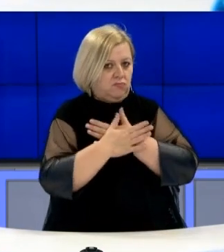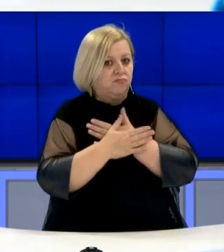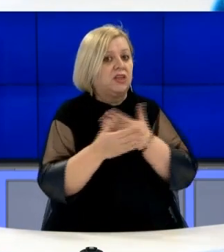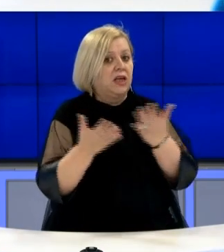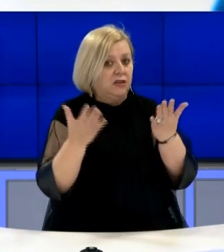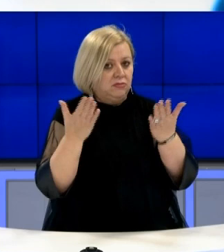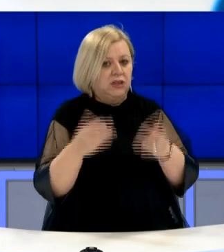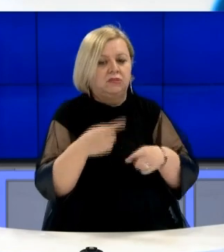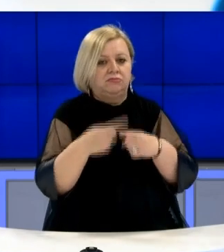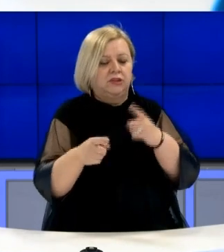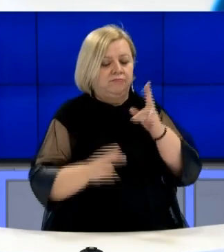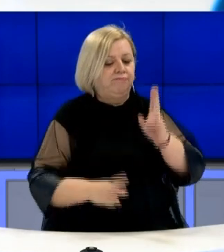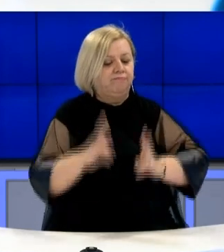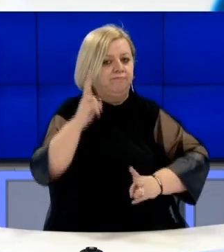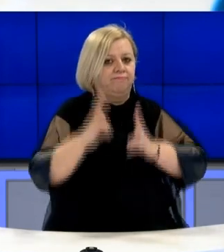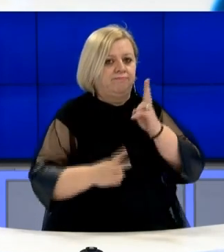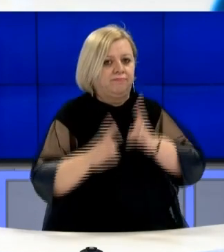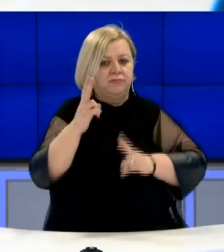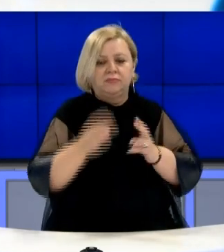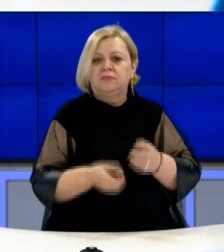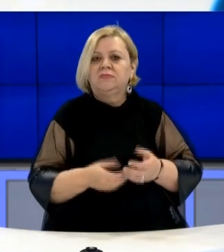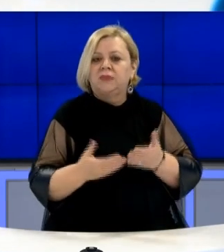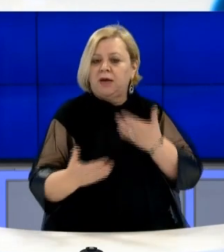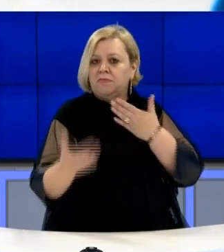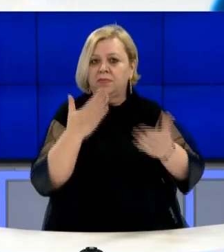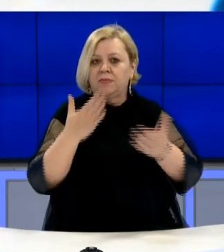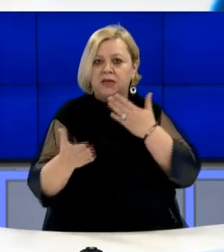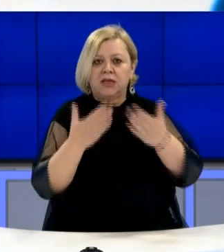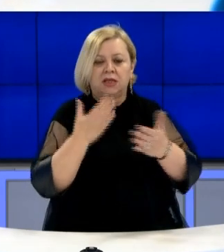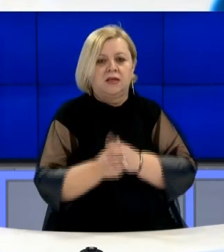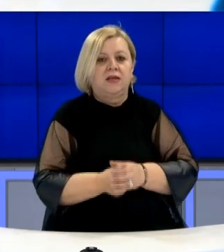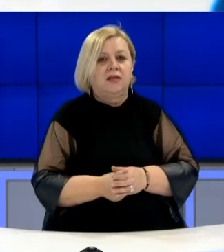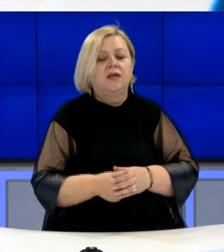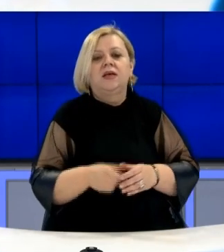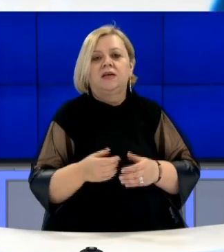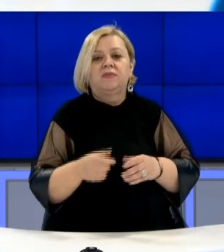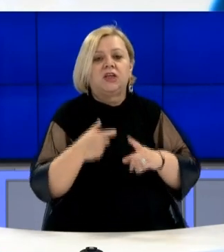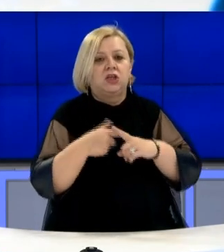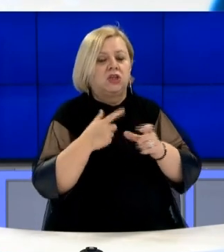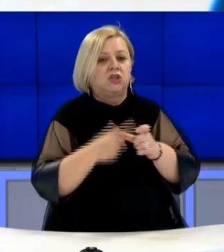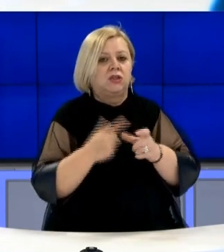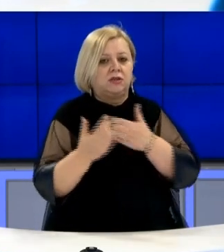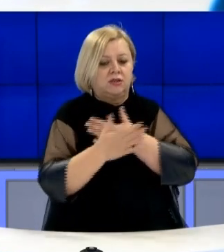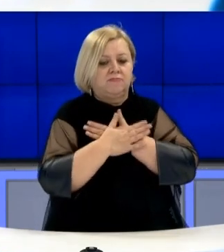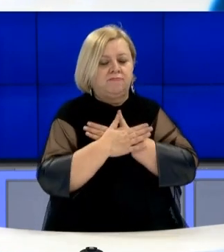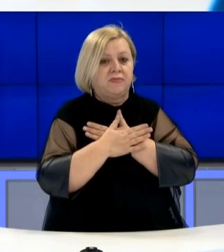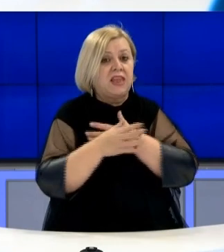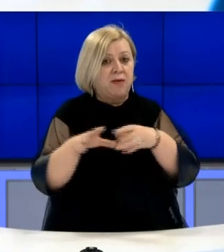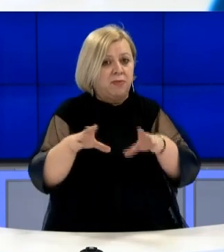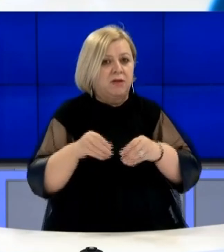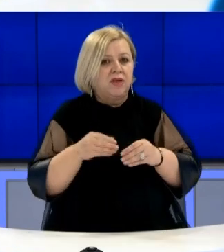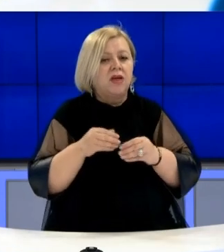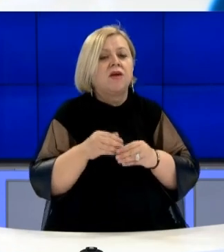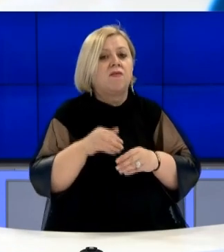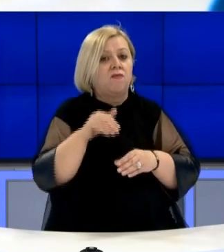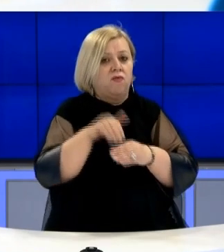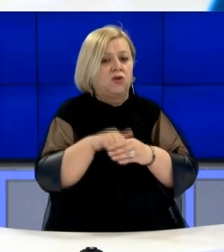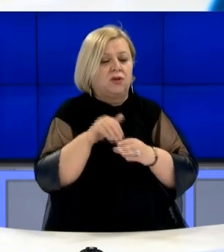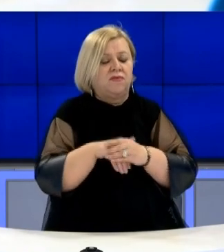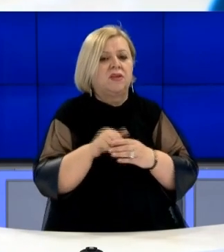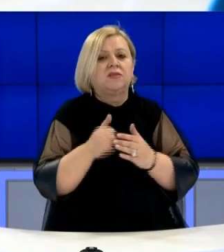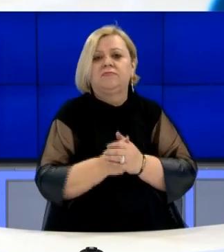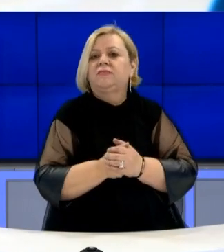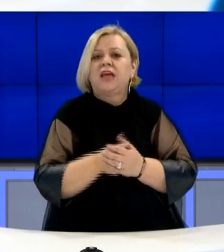Me debat të ashpër është zhvilluar mbledhja 14 e Këqëzës rrëth pranimit e votave nga diaspora, pasi